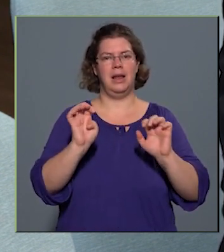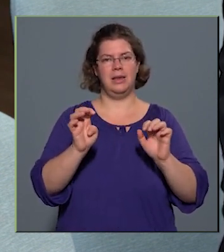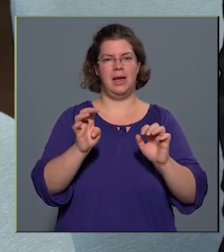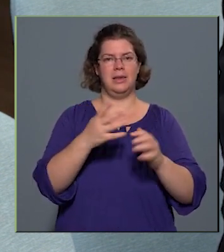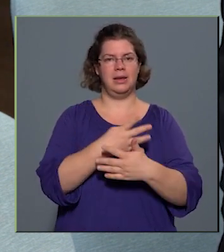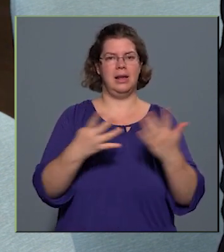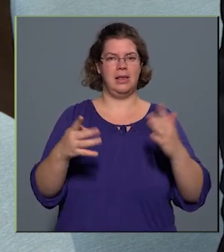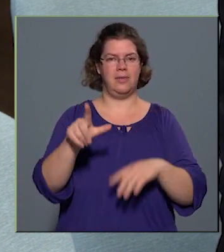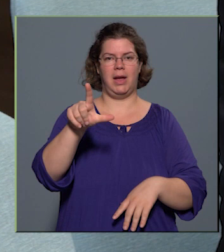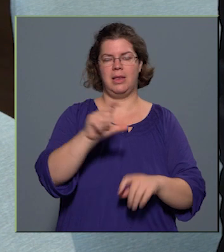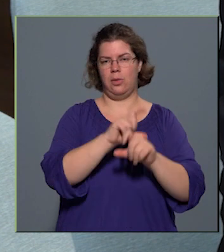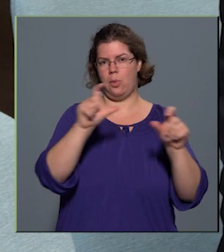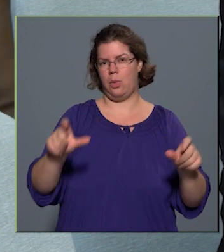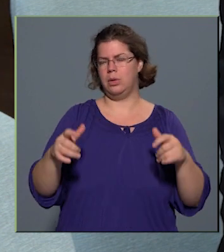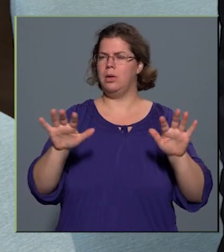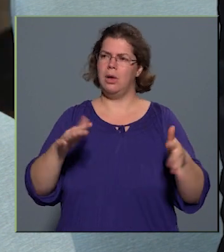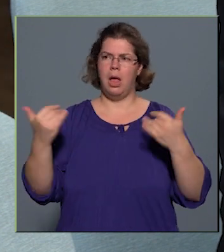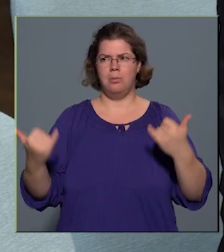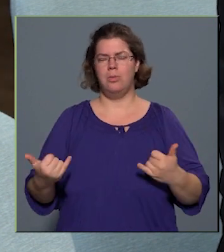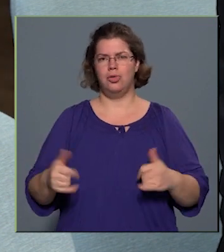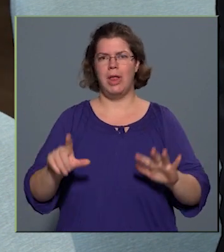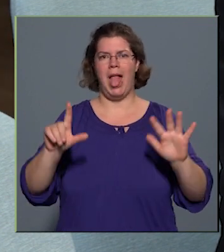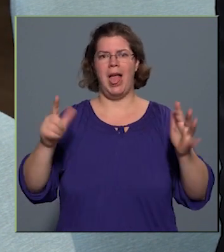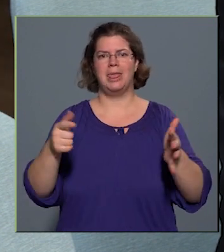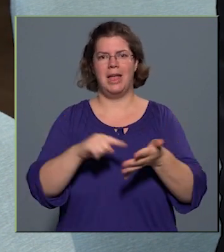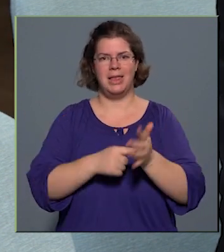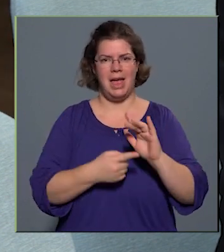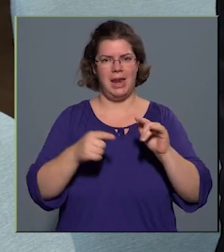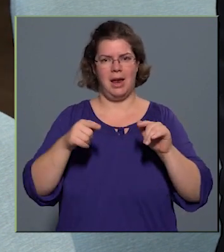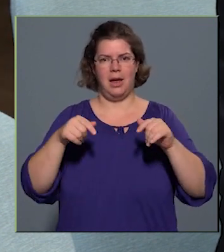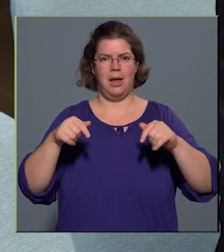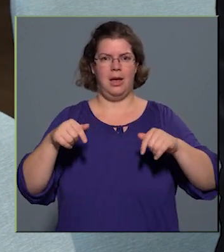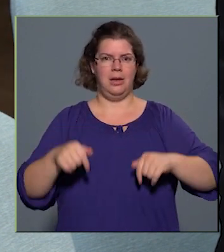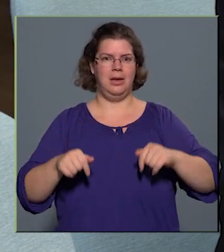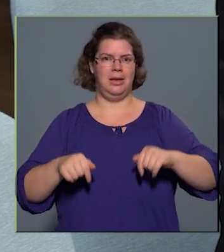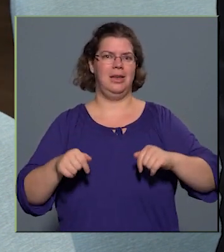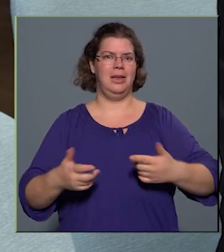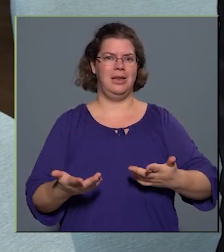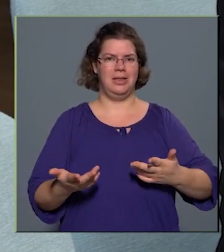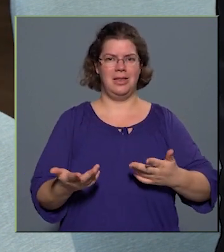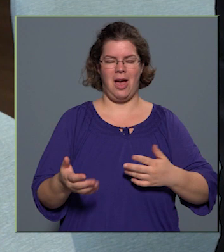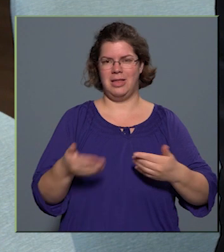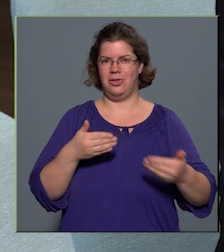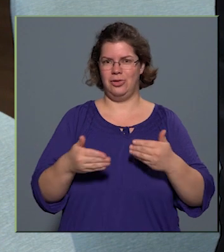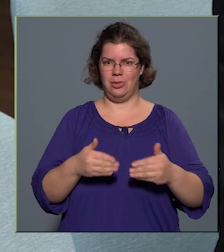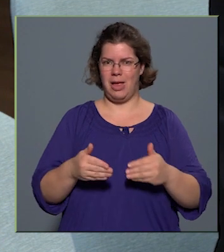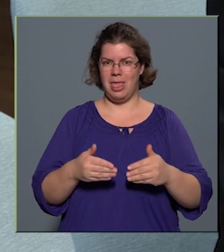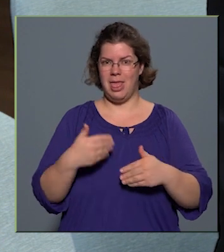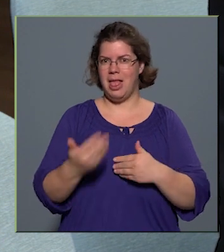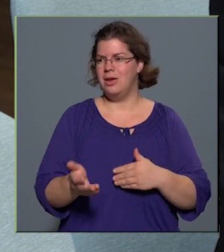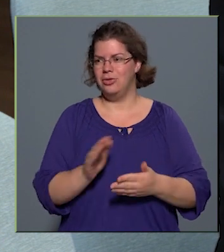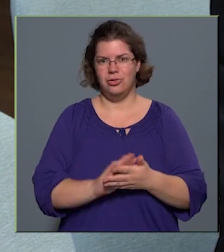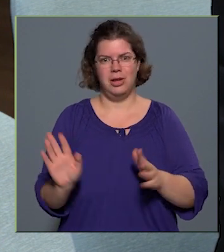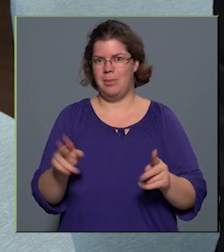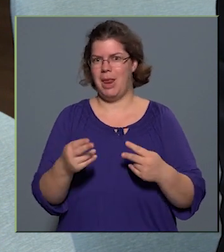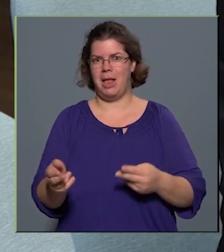1992 óta talán most hetedszer ülök ilyen szituációban a testület előtt, és ez soha nem lehet